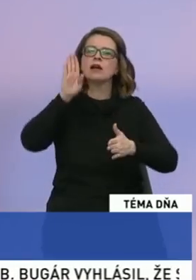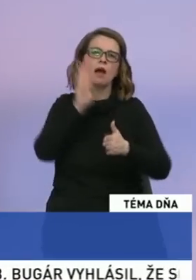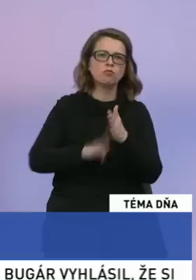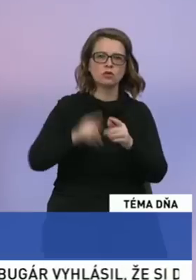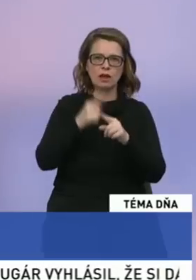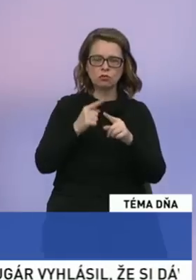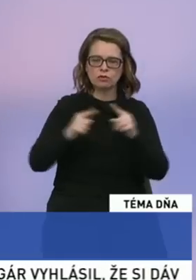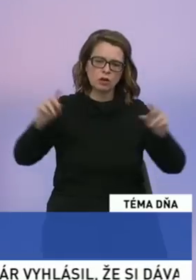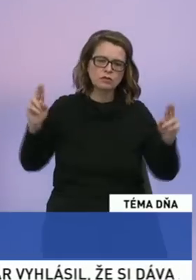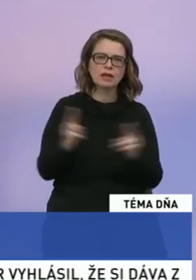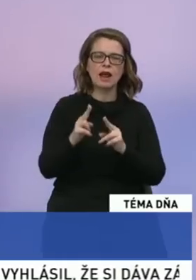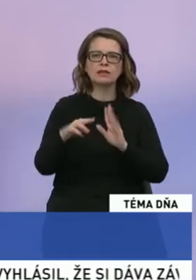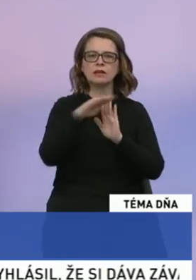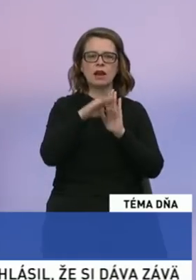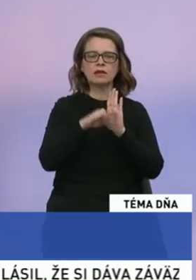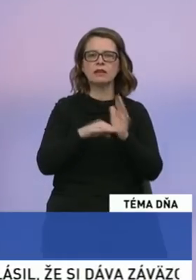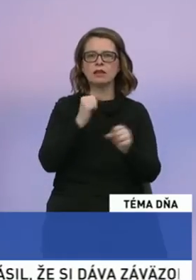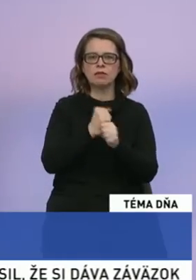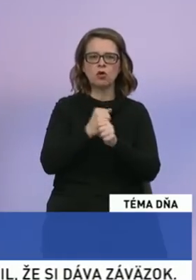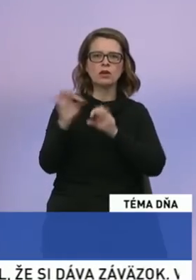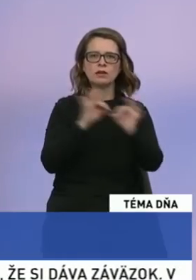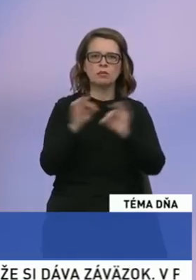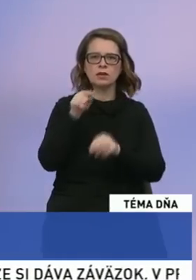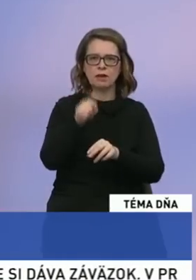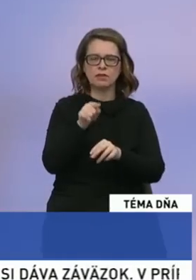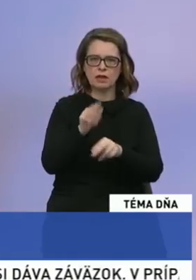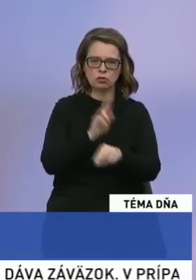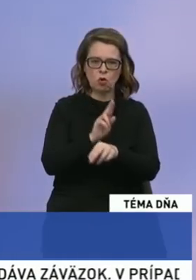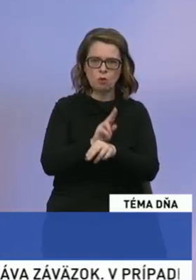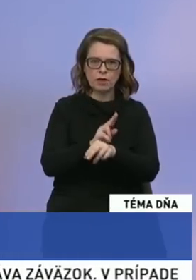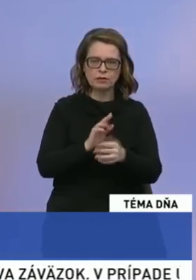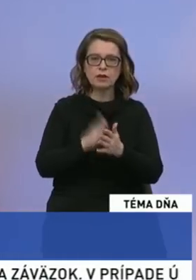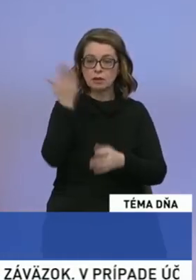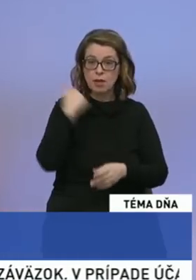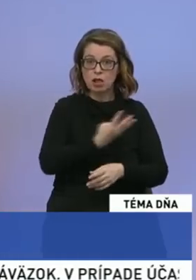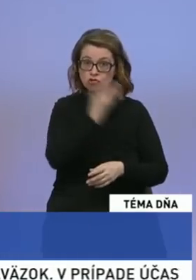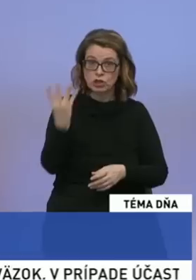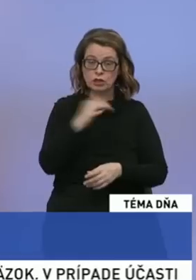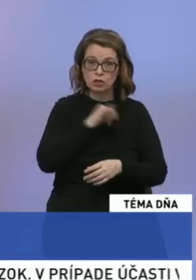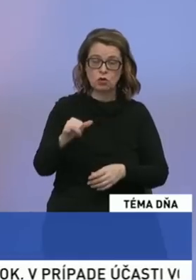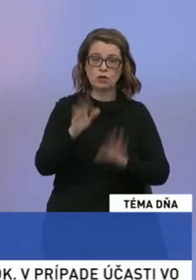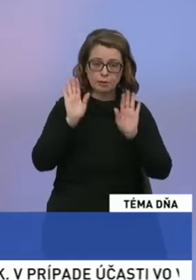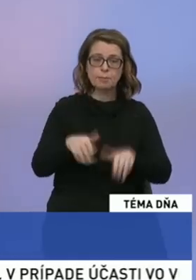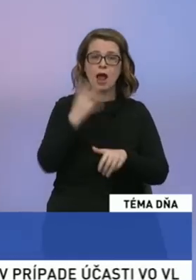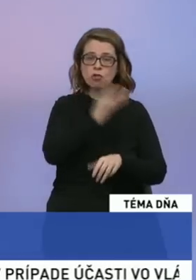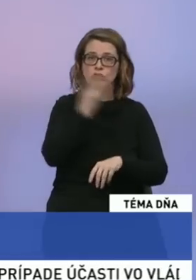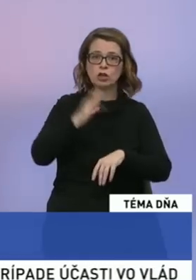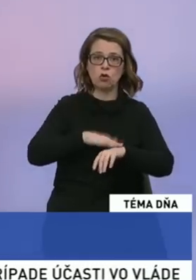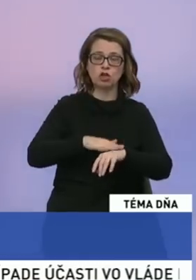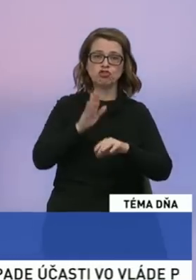chvíľu v skratenom legislatívnom konaní pripraví takéto opatrenia. Mali na to celé 4 roky. Mali celé 4 roky na to, aby